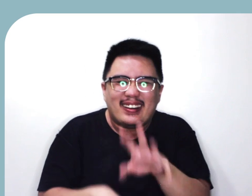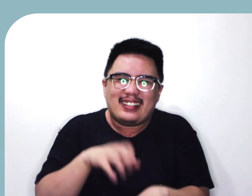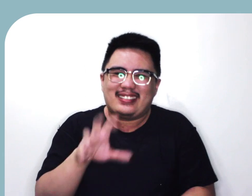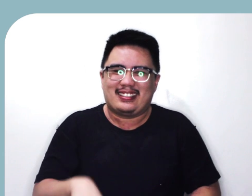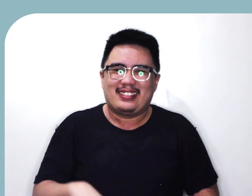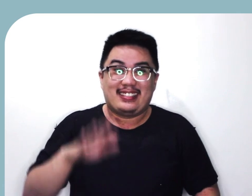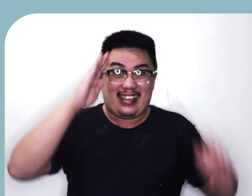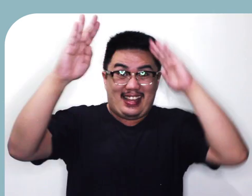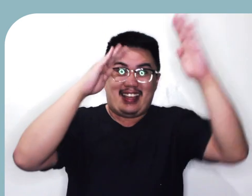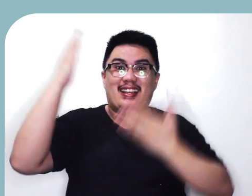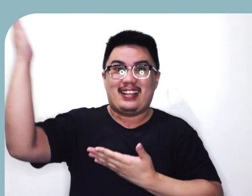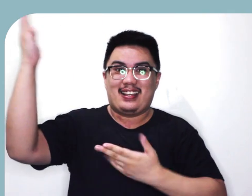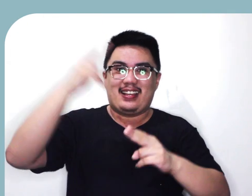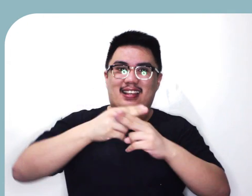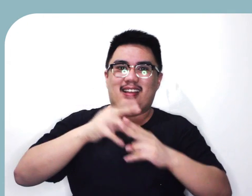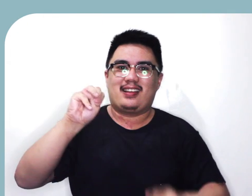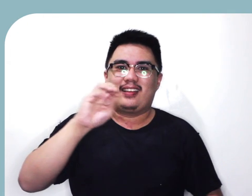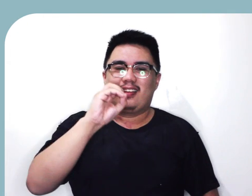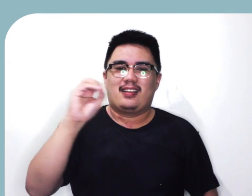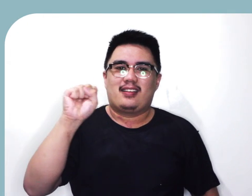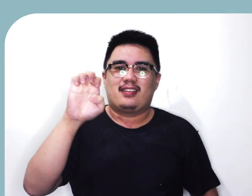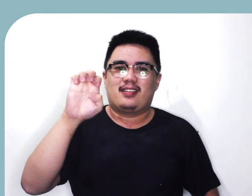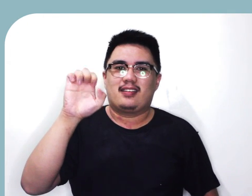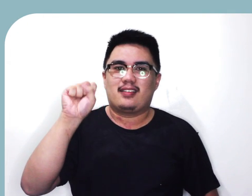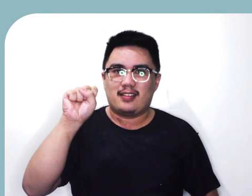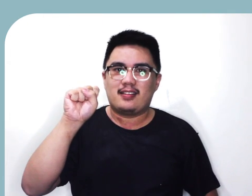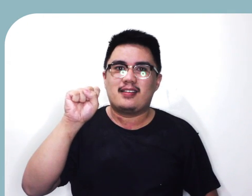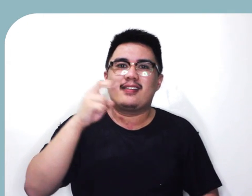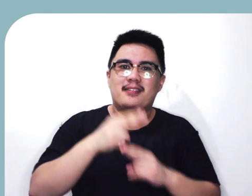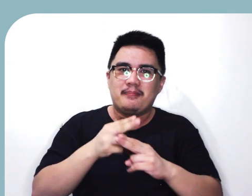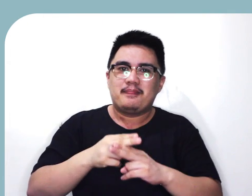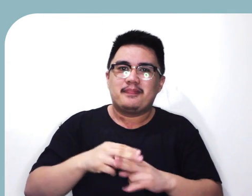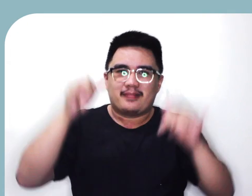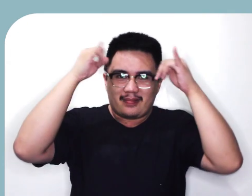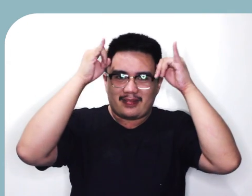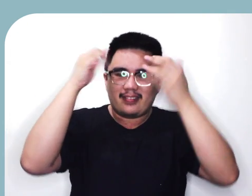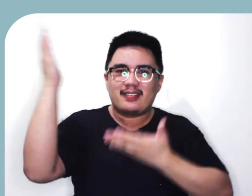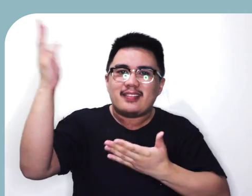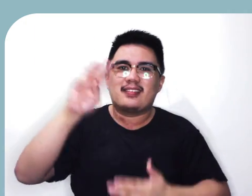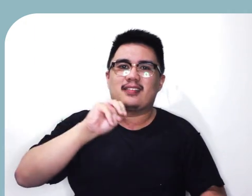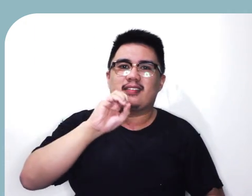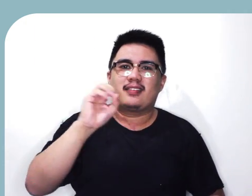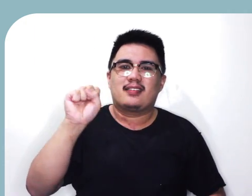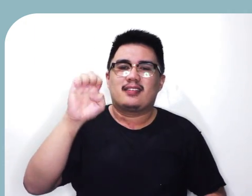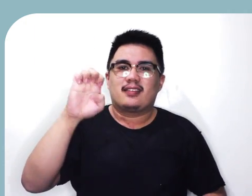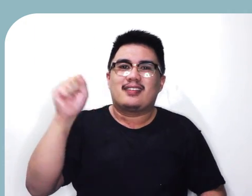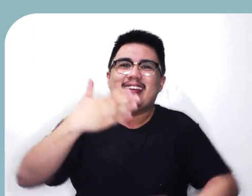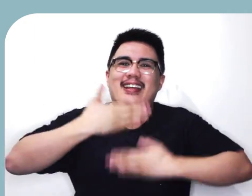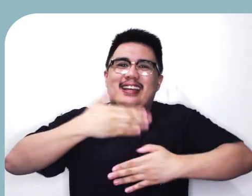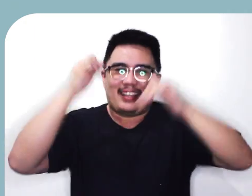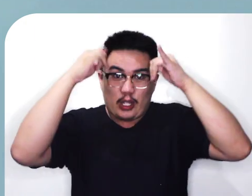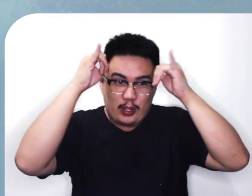Ako si Moses Isang baka Ako si Moses Masayang baka